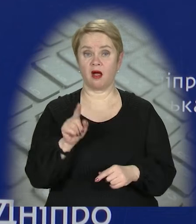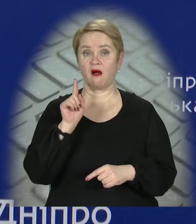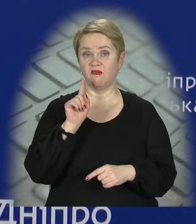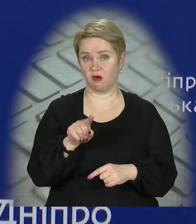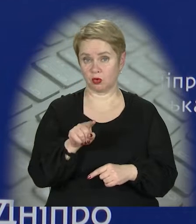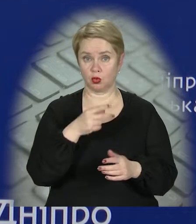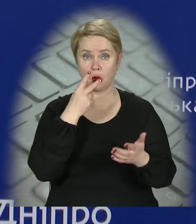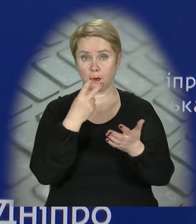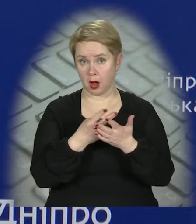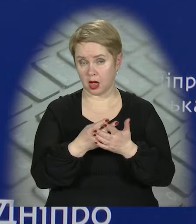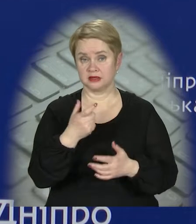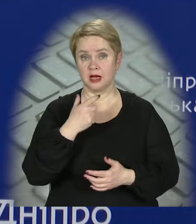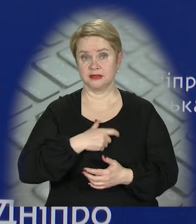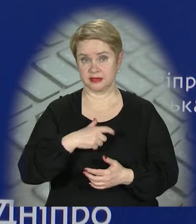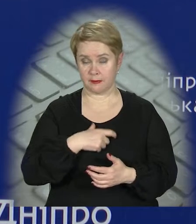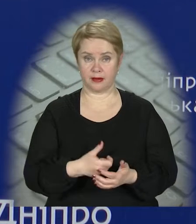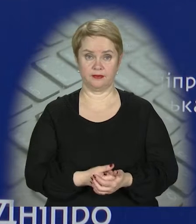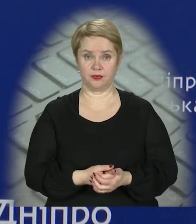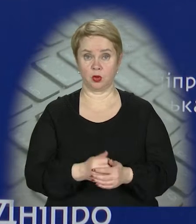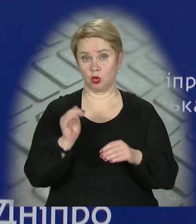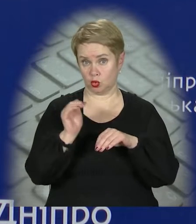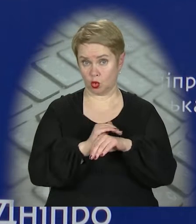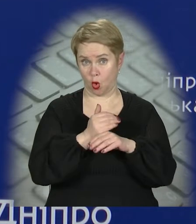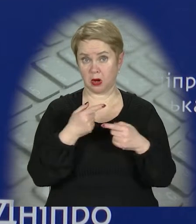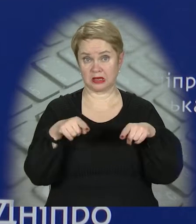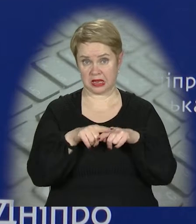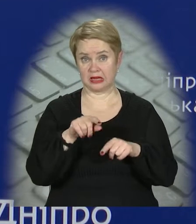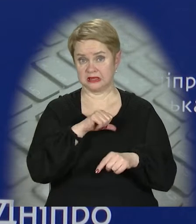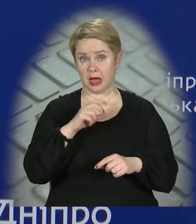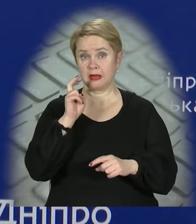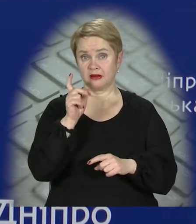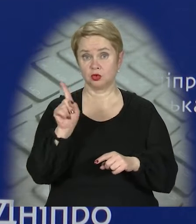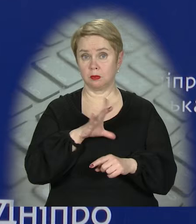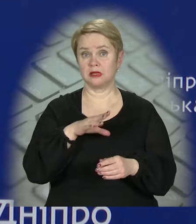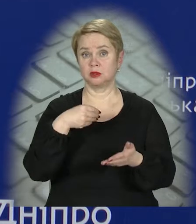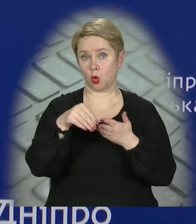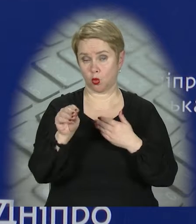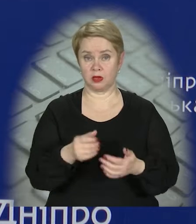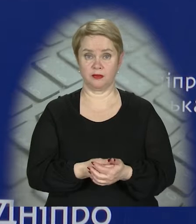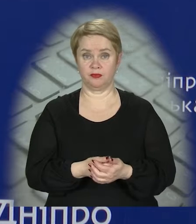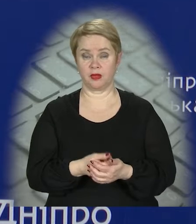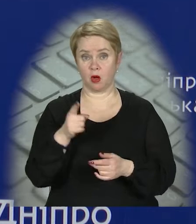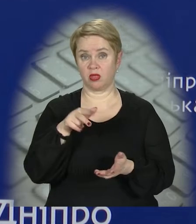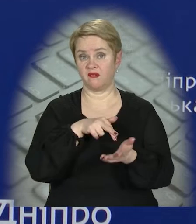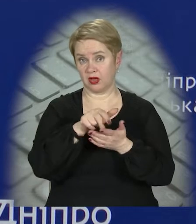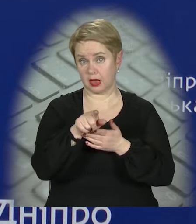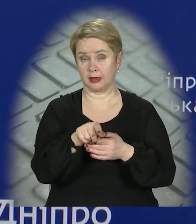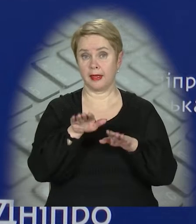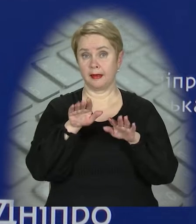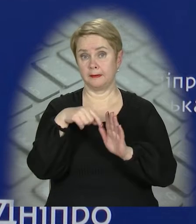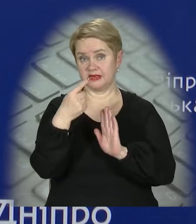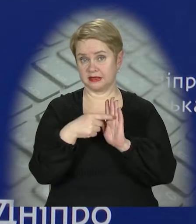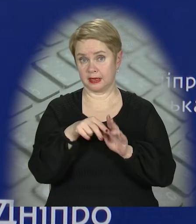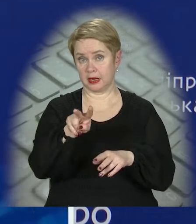показують себе добре, такі самі трамваї, які вже були закуплені. Вони виходять на міські лінії,